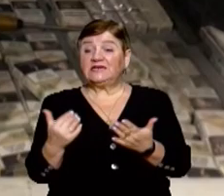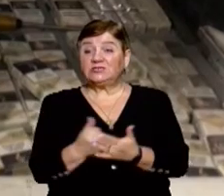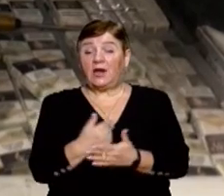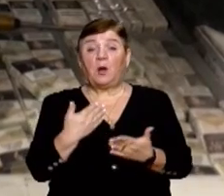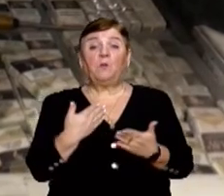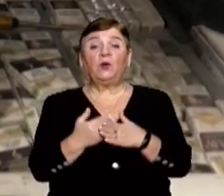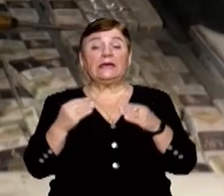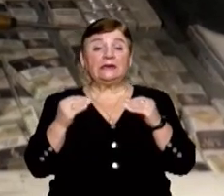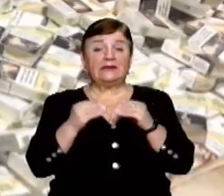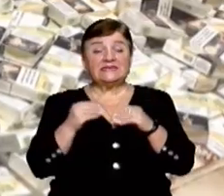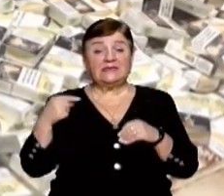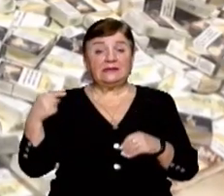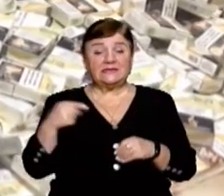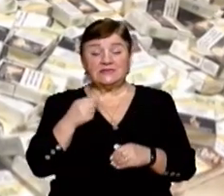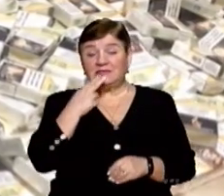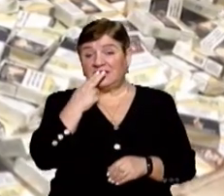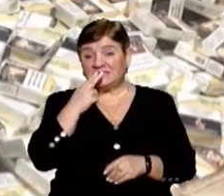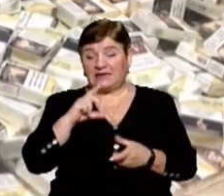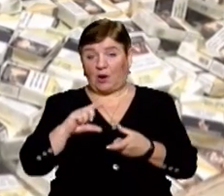понад 10 тисяч пачок цигарок.